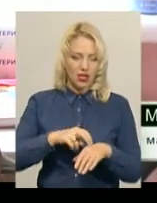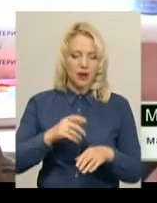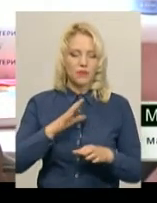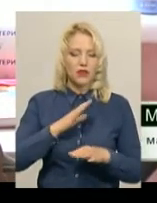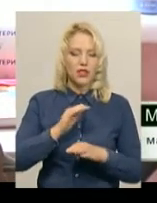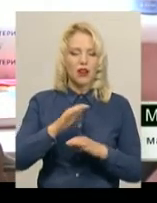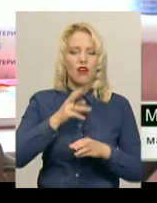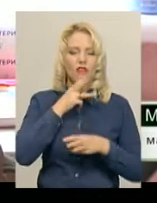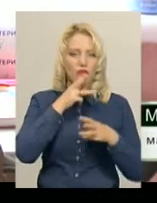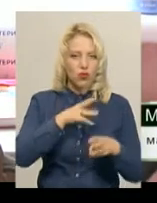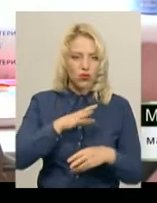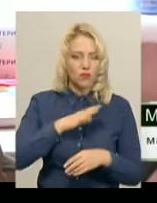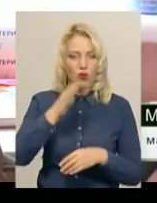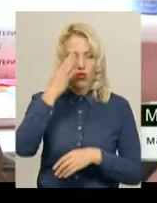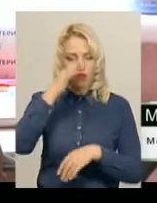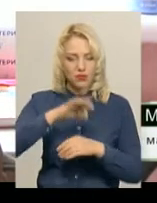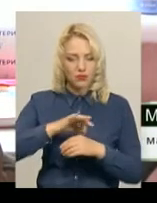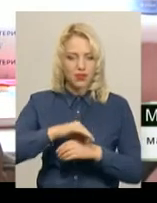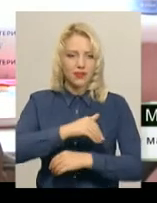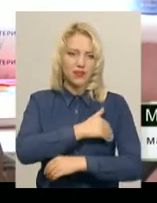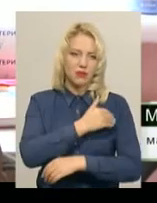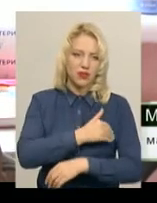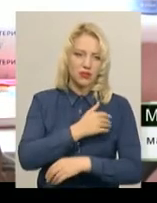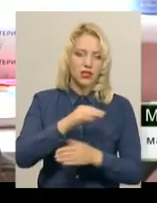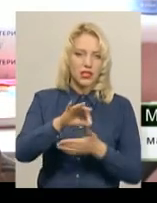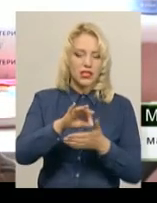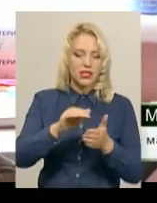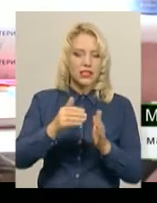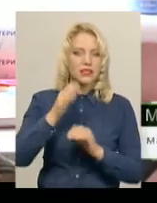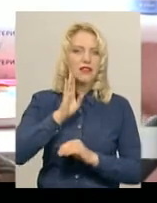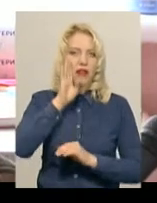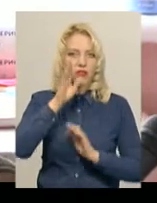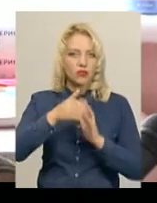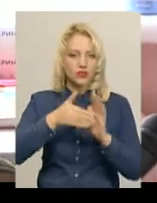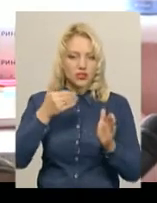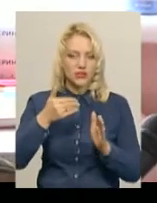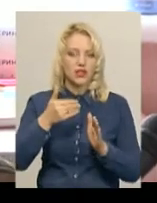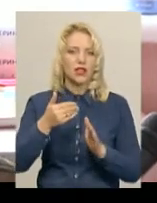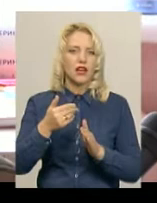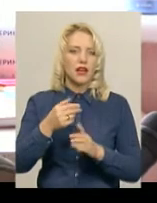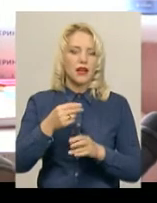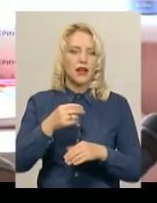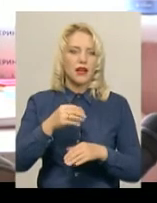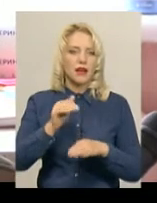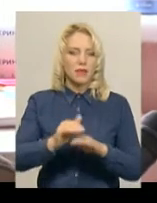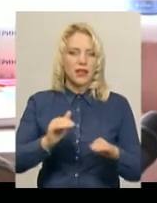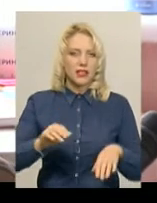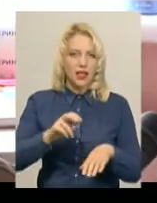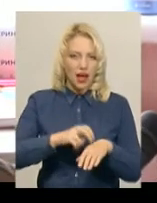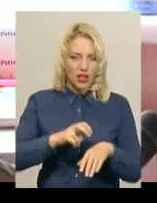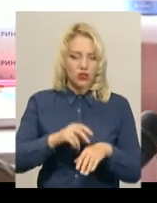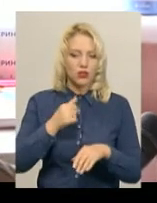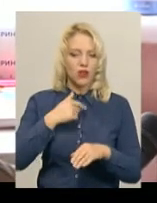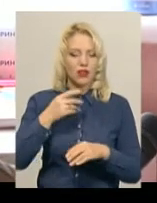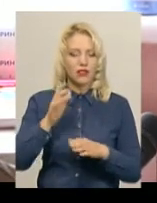головний біль, температура. Ми визвали зранку педіатра, і нас педіатр направив з підозрою на